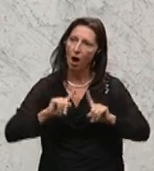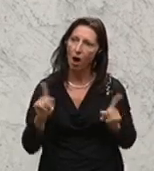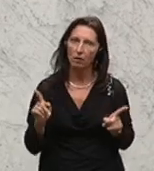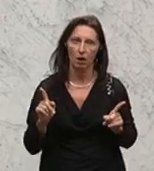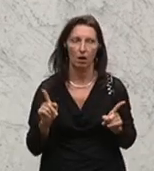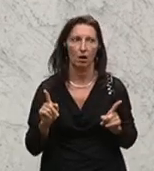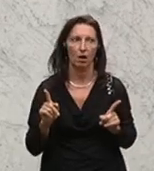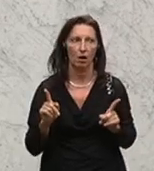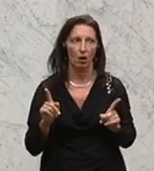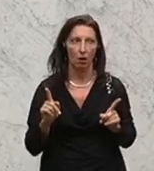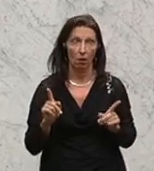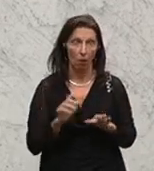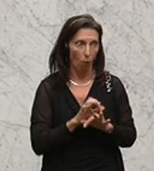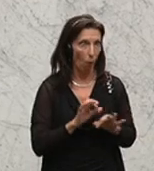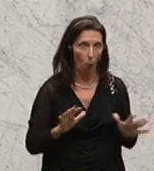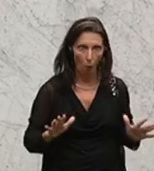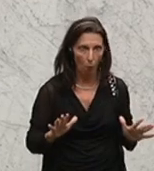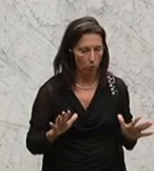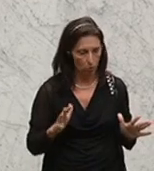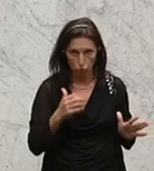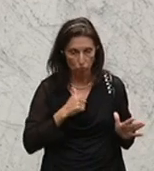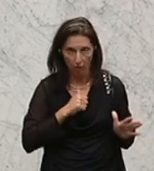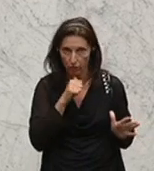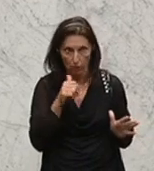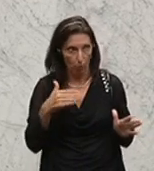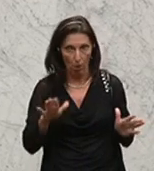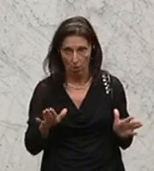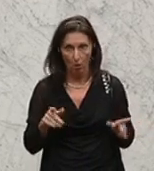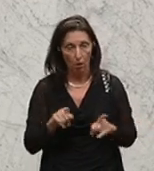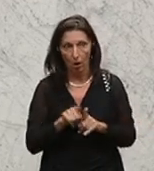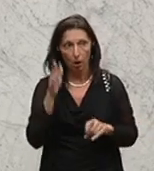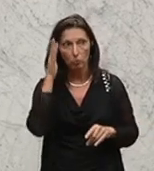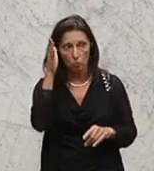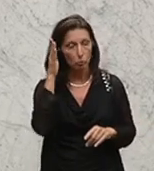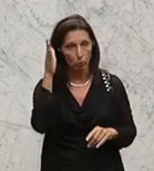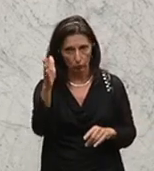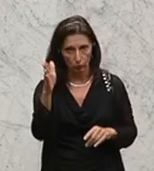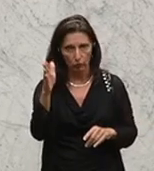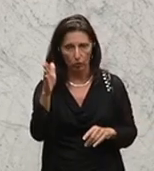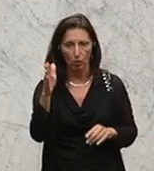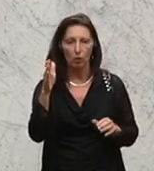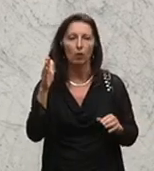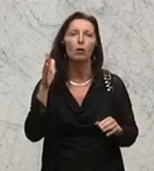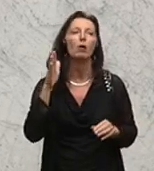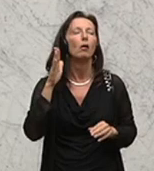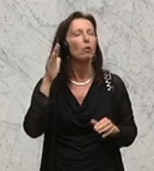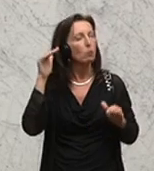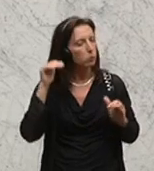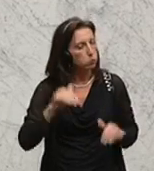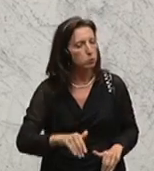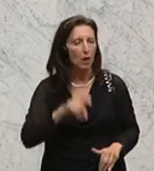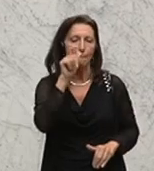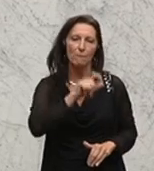weil es sonst einfach nicht mehr machbar und schaffbar ist und wo wir auch in Zukunft weiterhin Personal zuführen müssen,